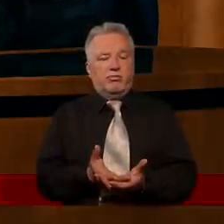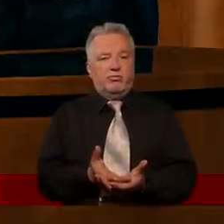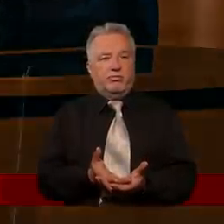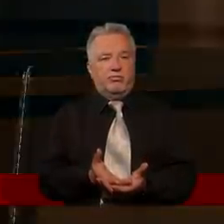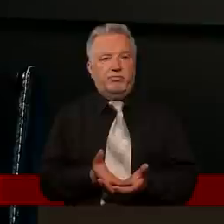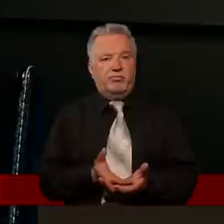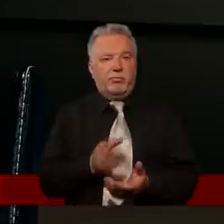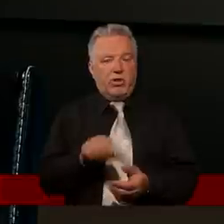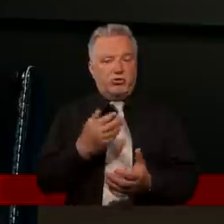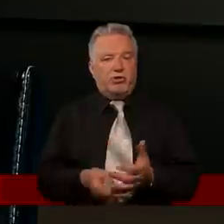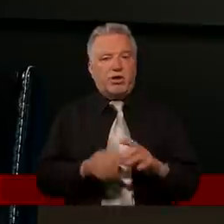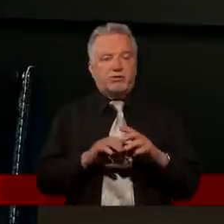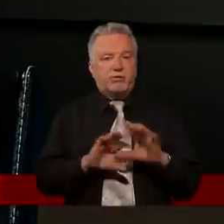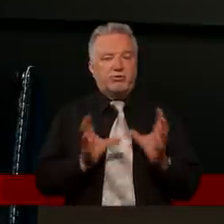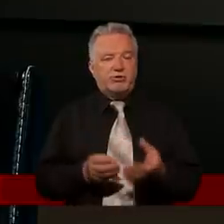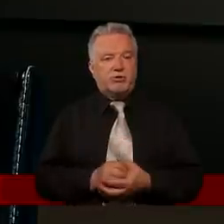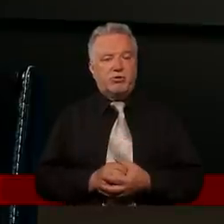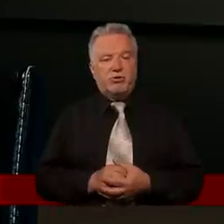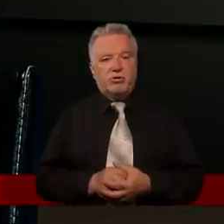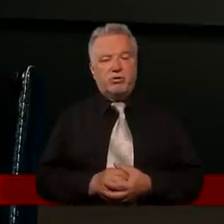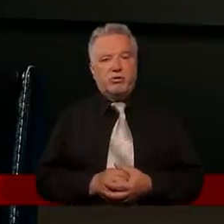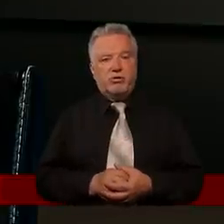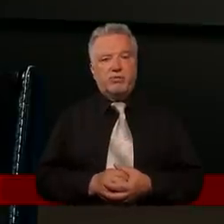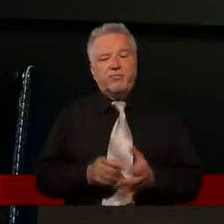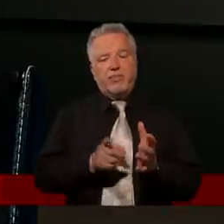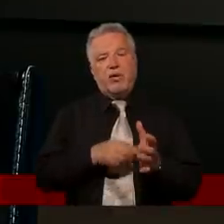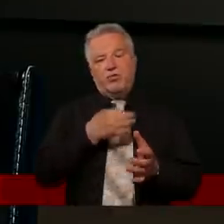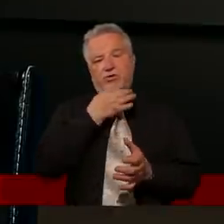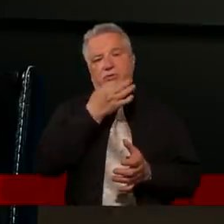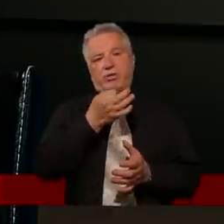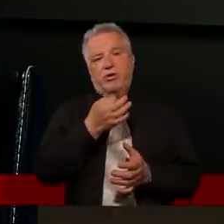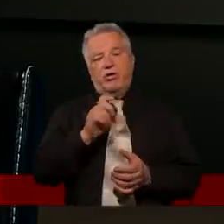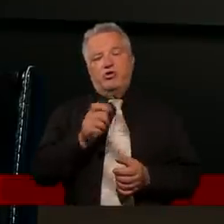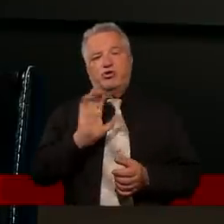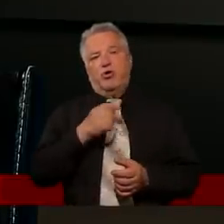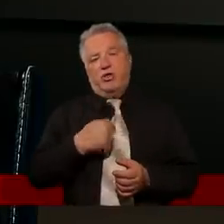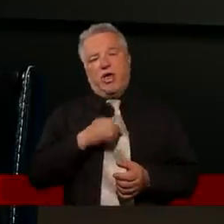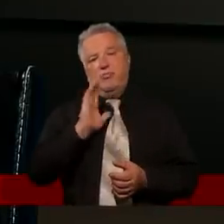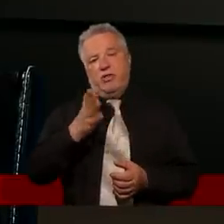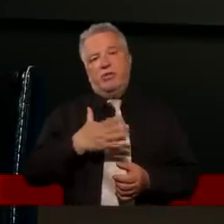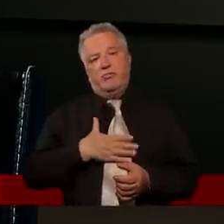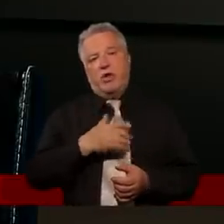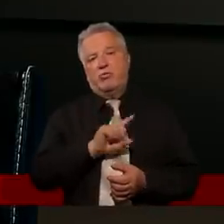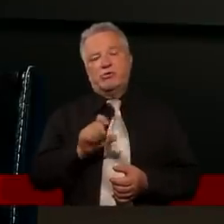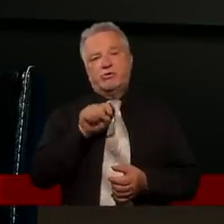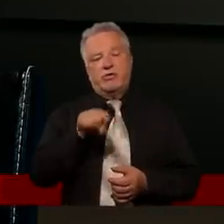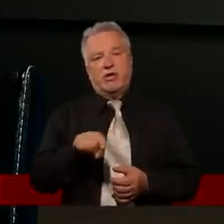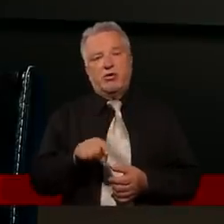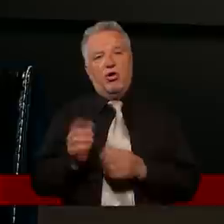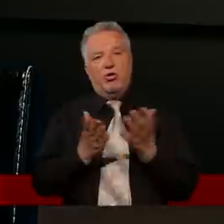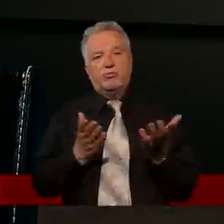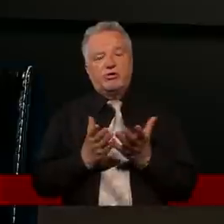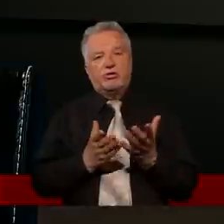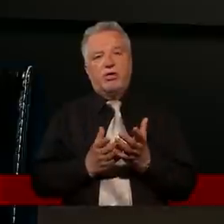A wrócę jeszcze do tego pytania, które zadałam, które Piotr, przepraszam, zadał. Co ja z tego będę miał? Może